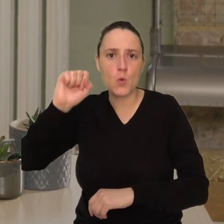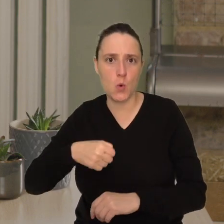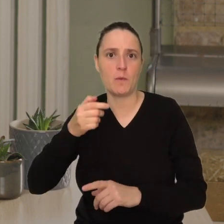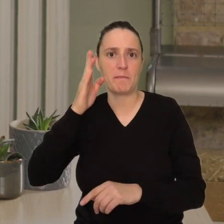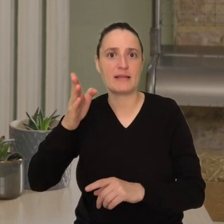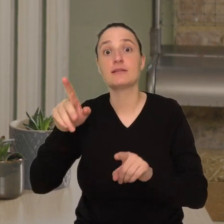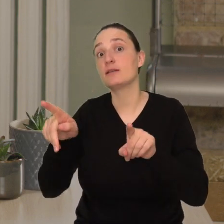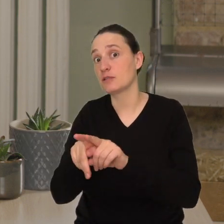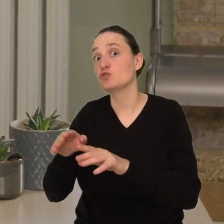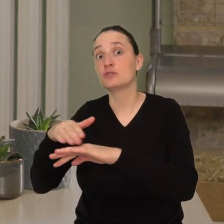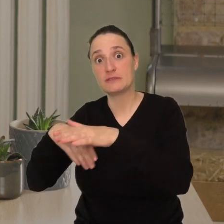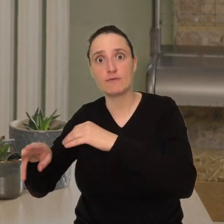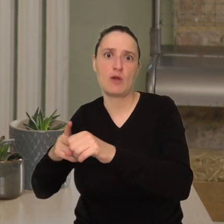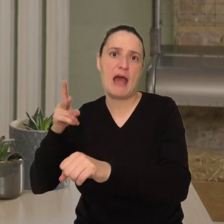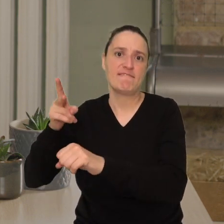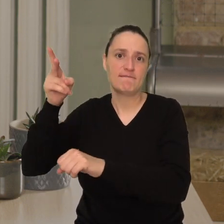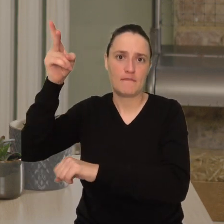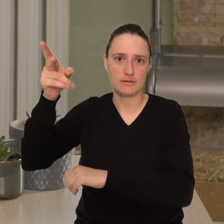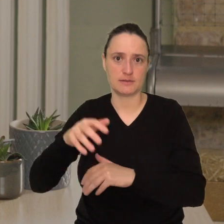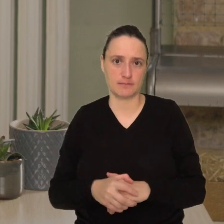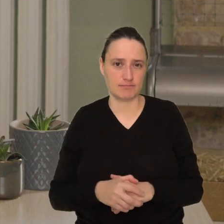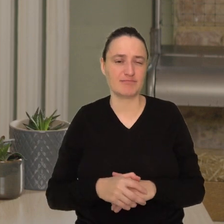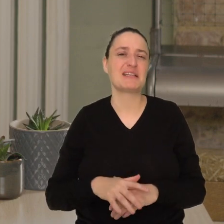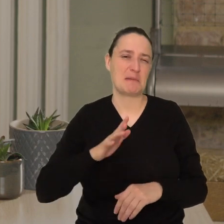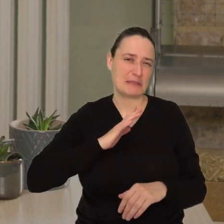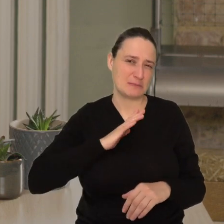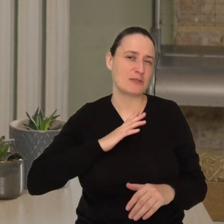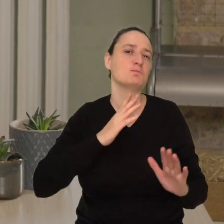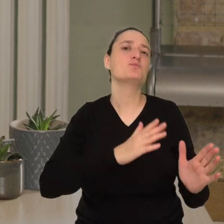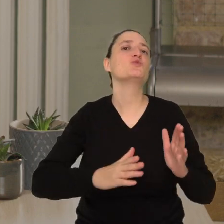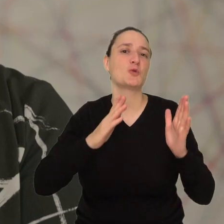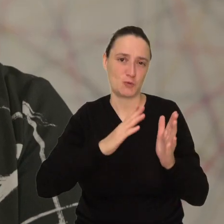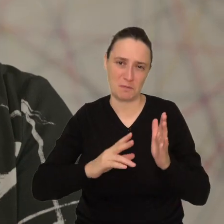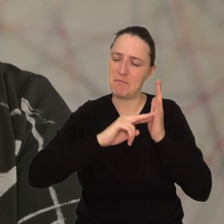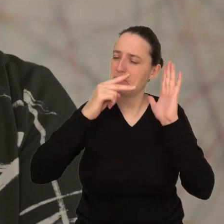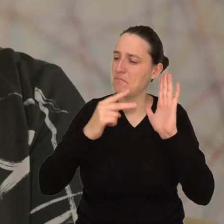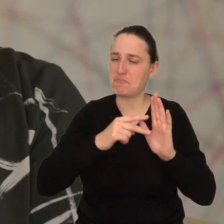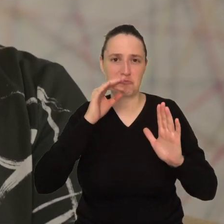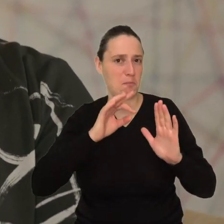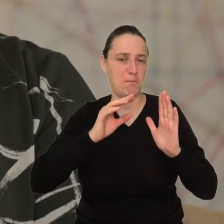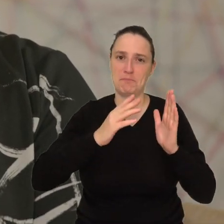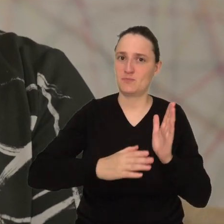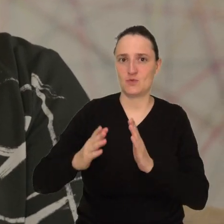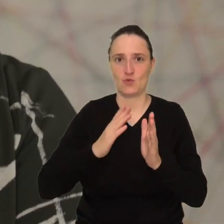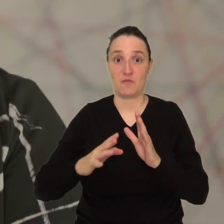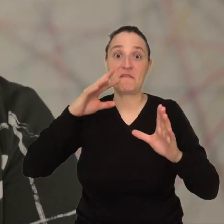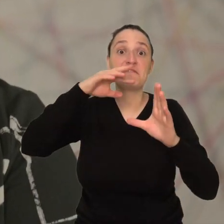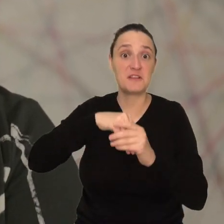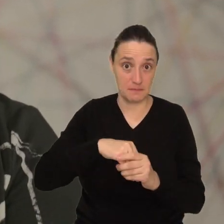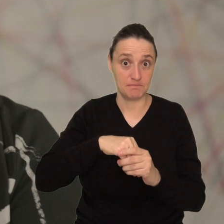Zawsze bezpieczniej będzie wyruszyć w drogę z przygotowanym planem uwzględniającym